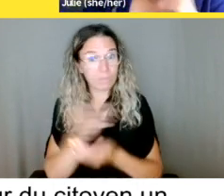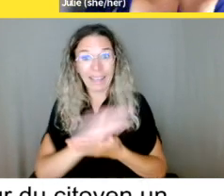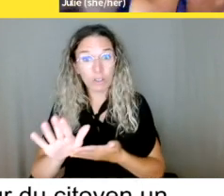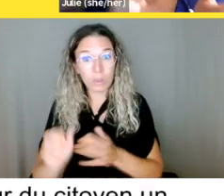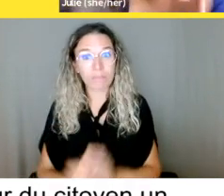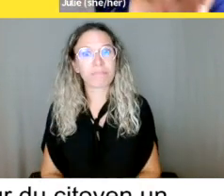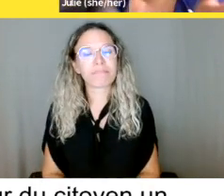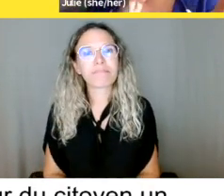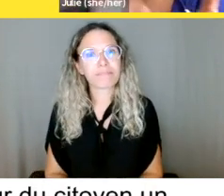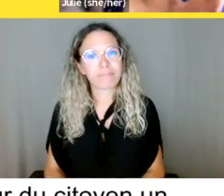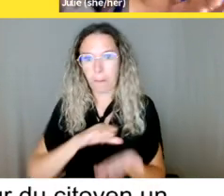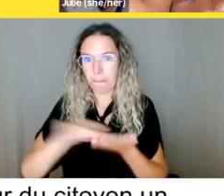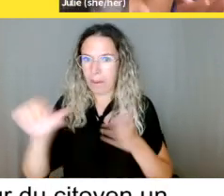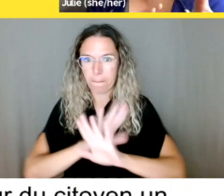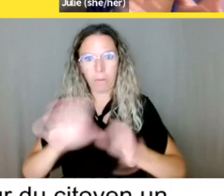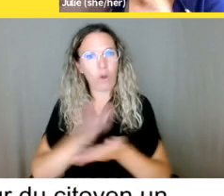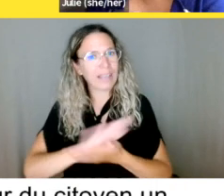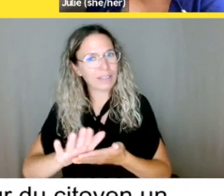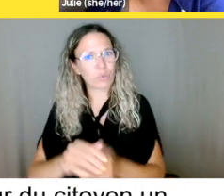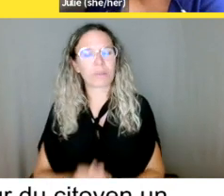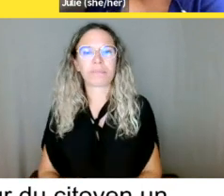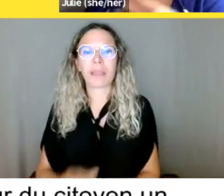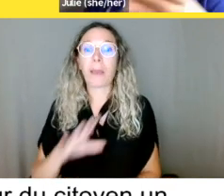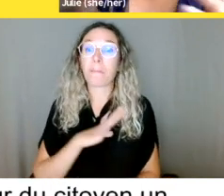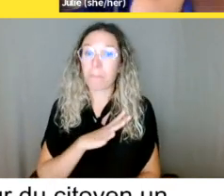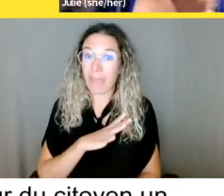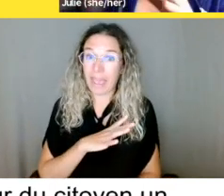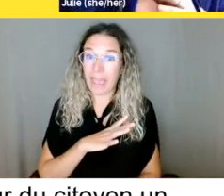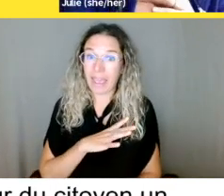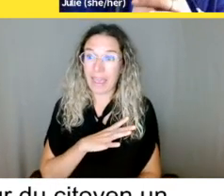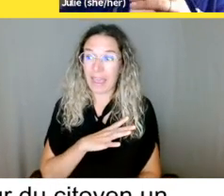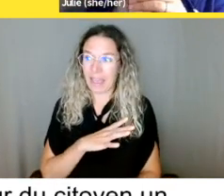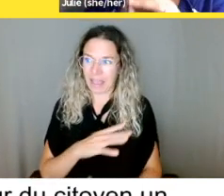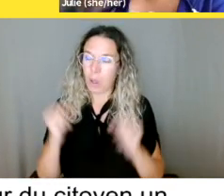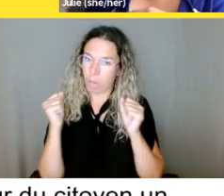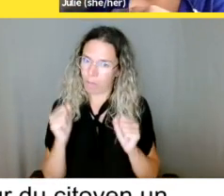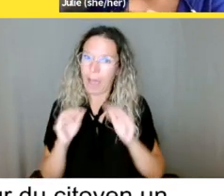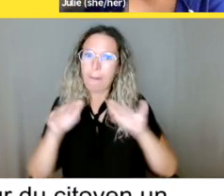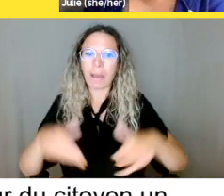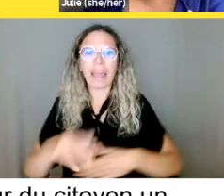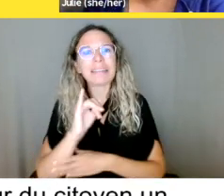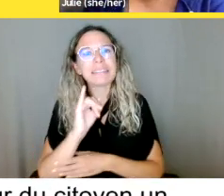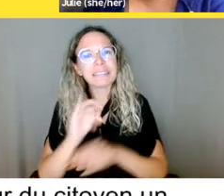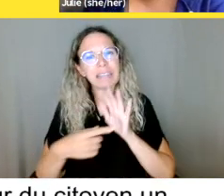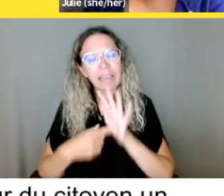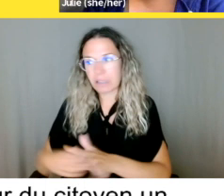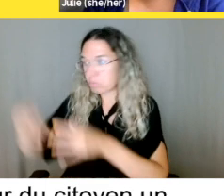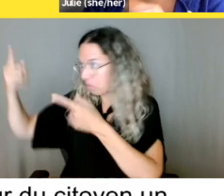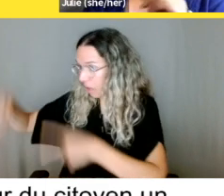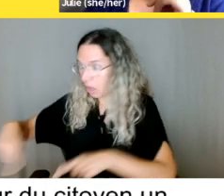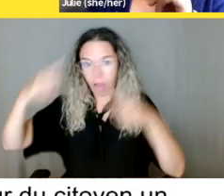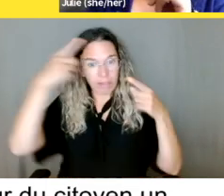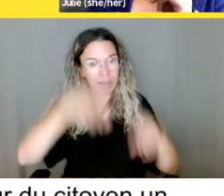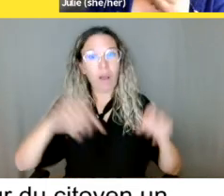par après, si les deux parties sont en accord, vous pouvez aller à la médiation, donc c'est quelque chose d'informel, encore une fois, vous n'avez pas besoin d'avoir un